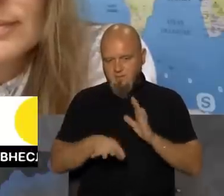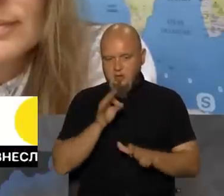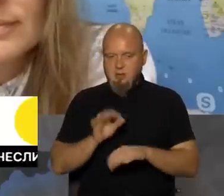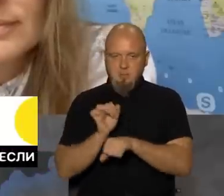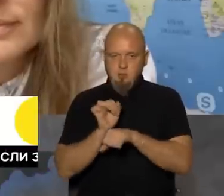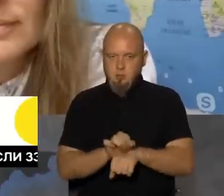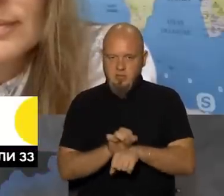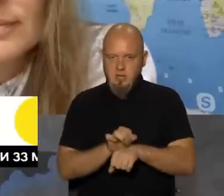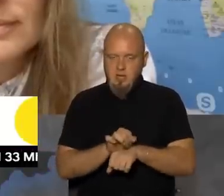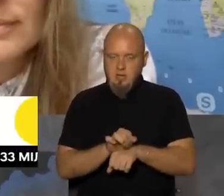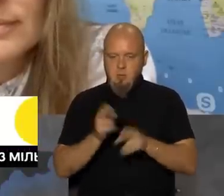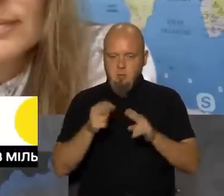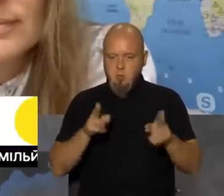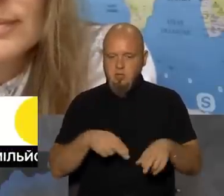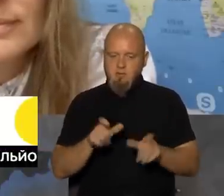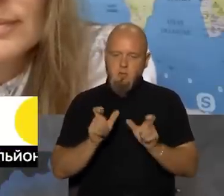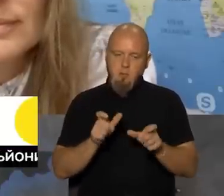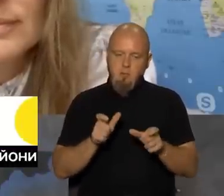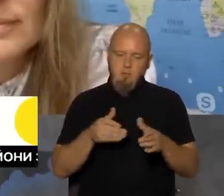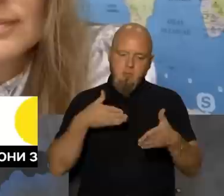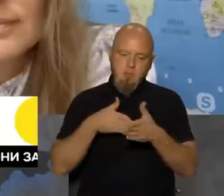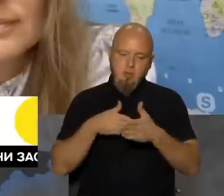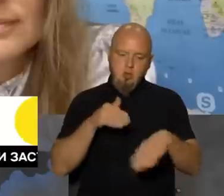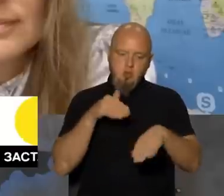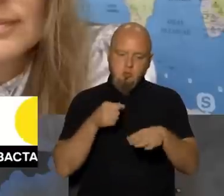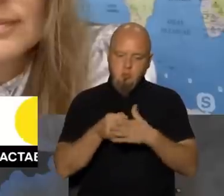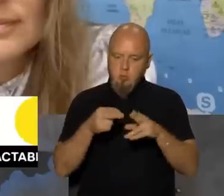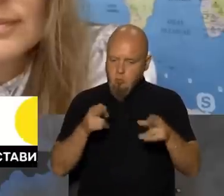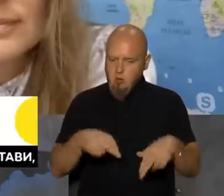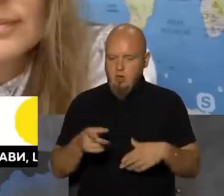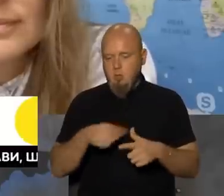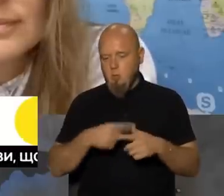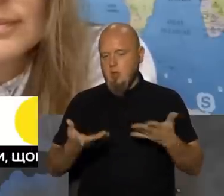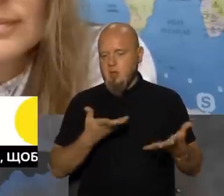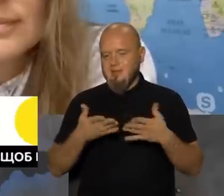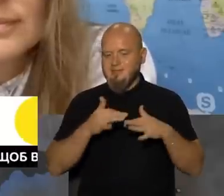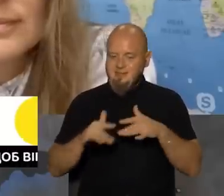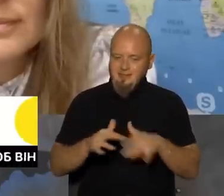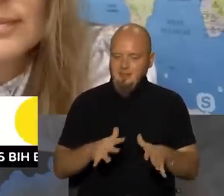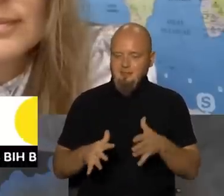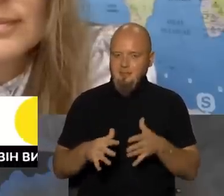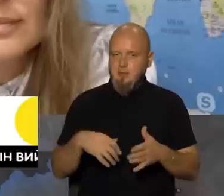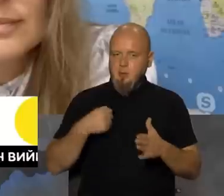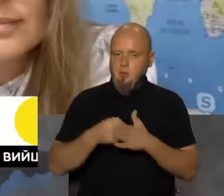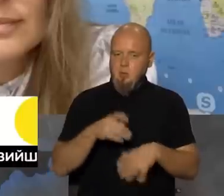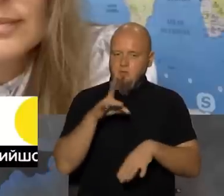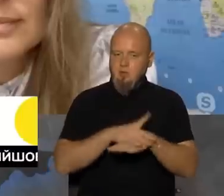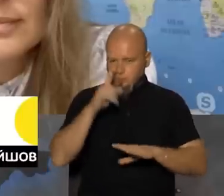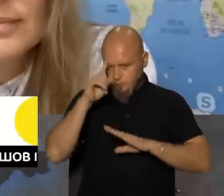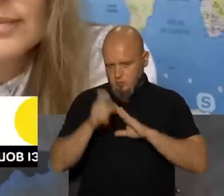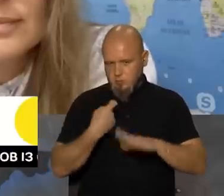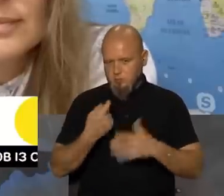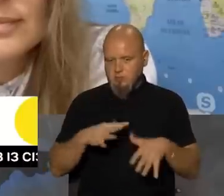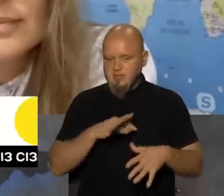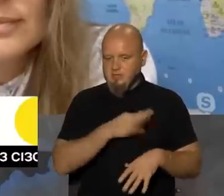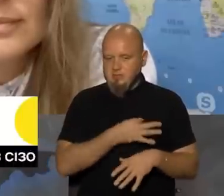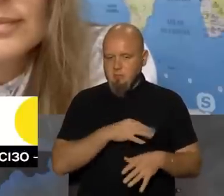призупинення портів, обмеження доступу до портів або якісь дії до факту встановлення